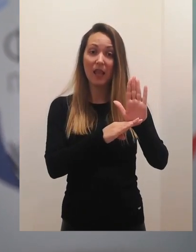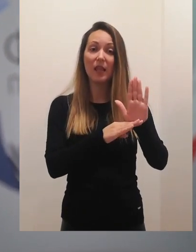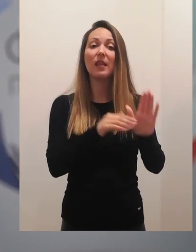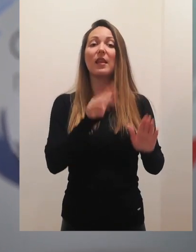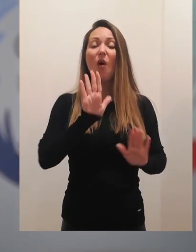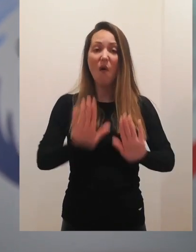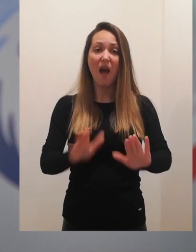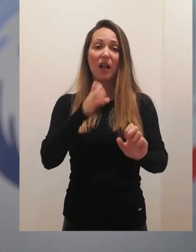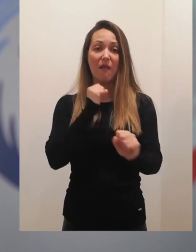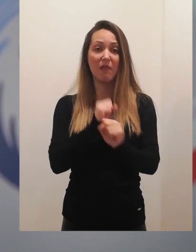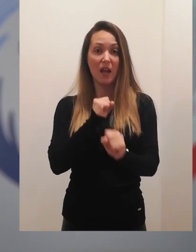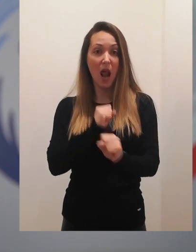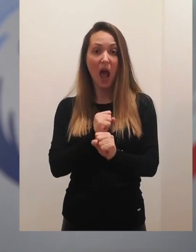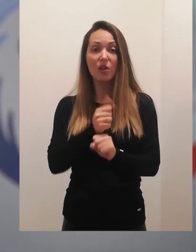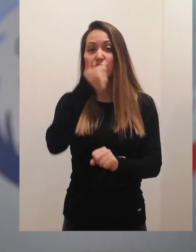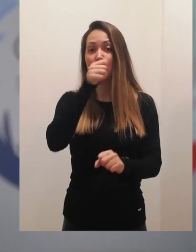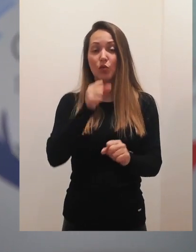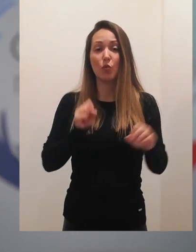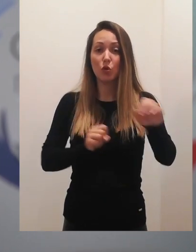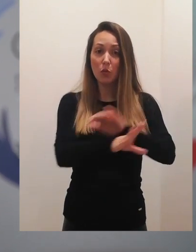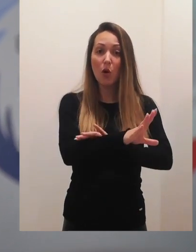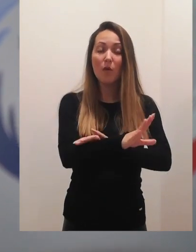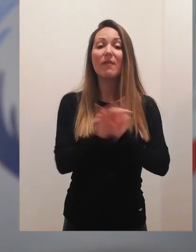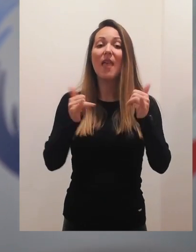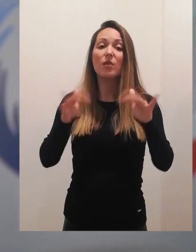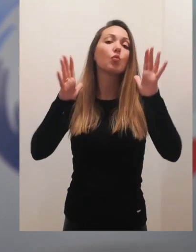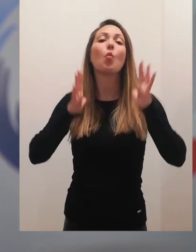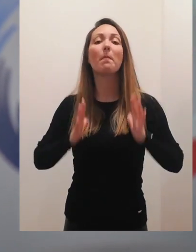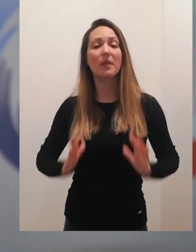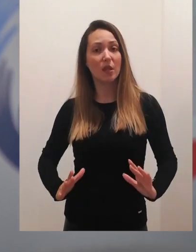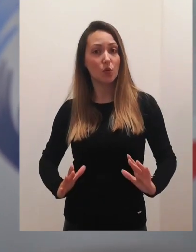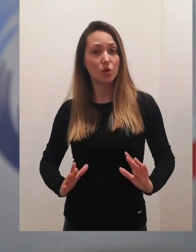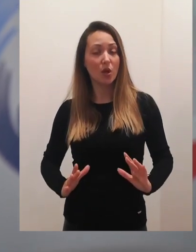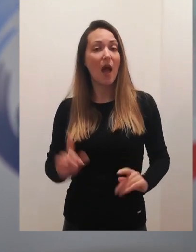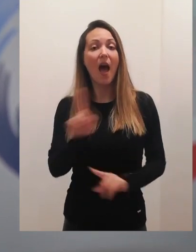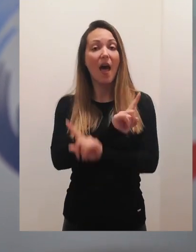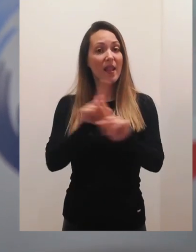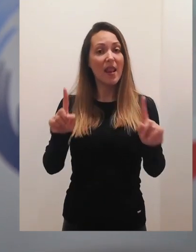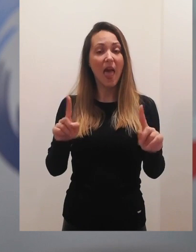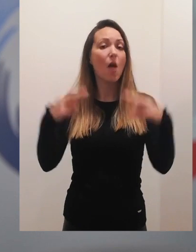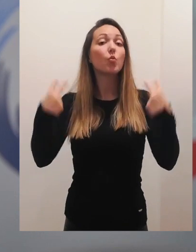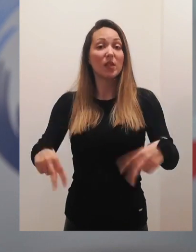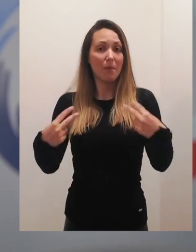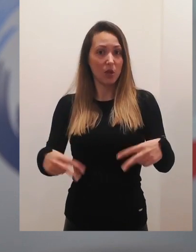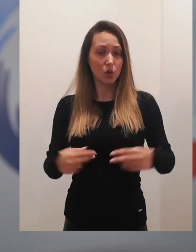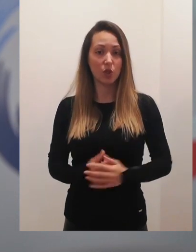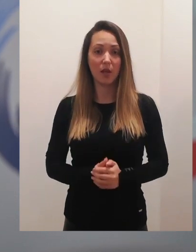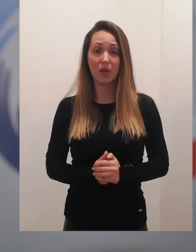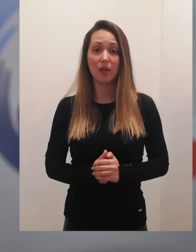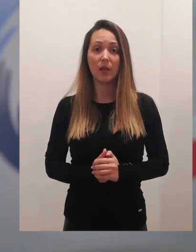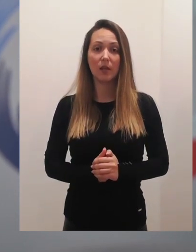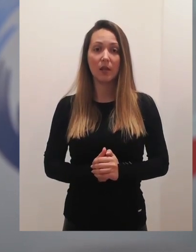potezi koje smo sproveli više deluju mjeroviće nego što deluju uznemjeroviće.